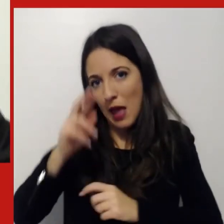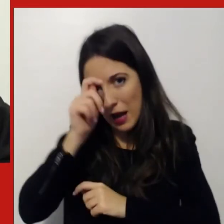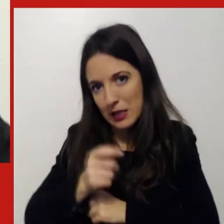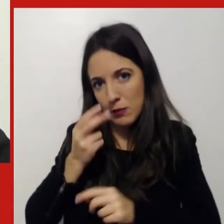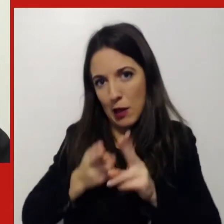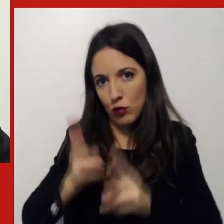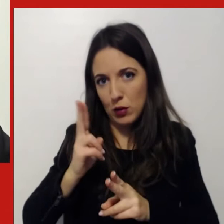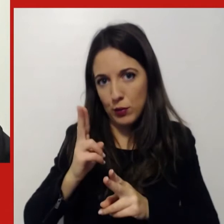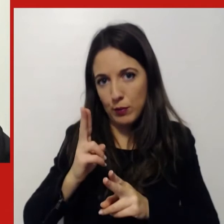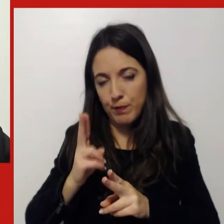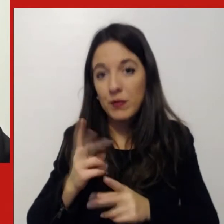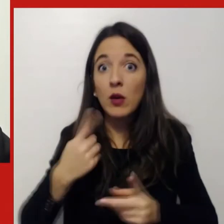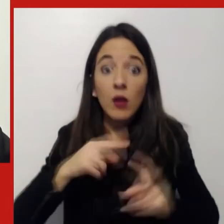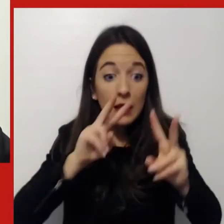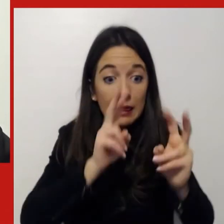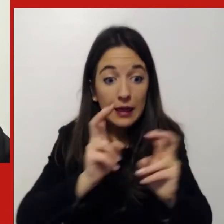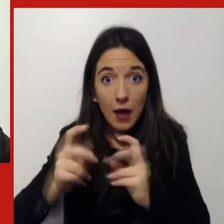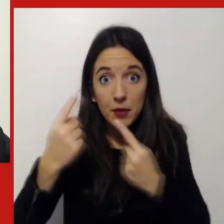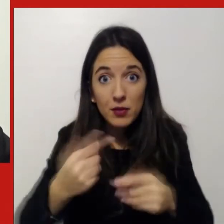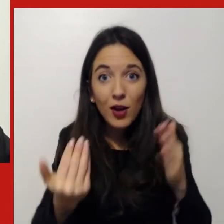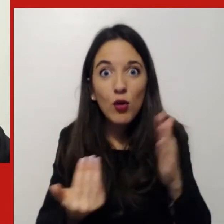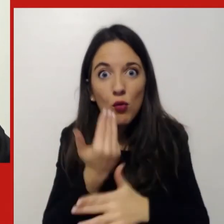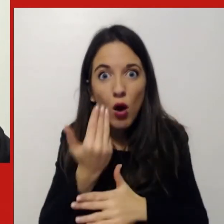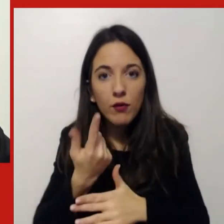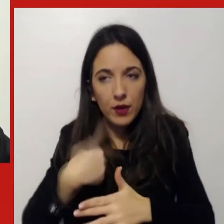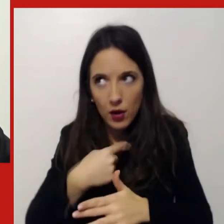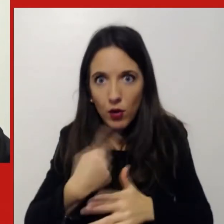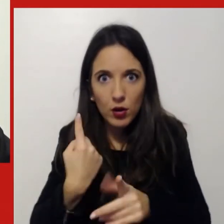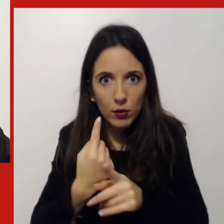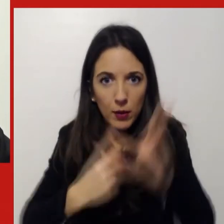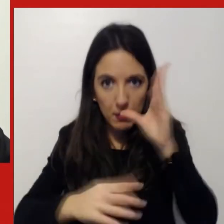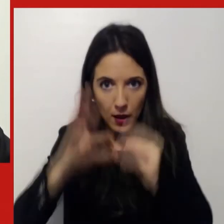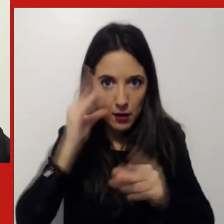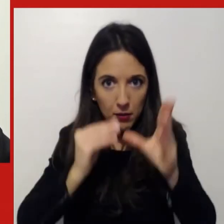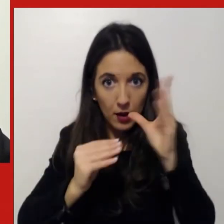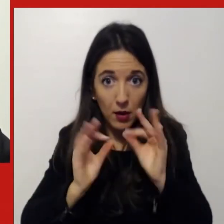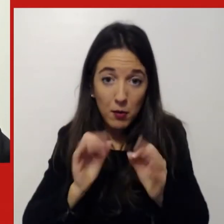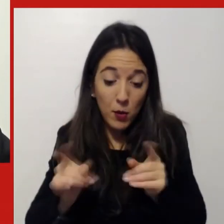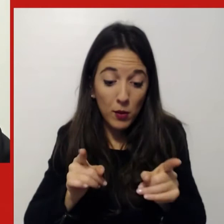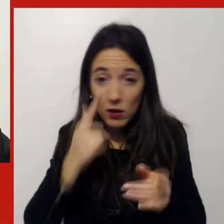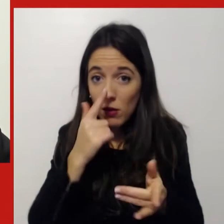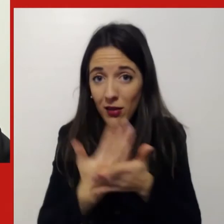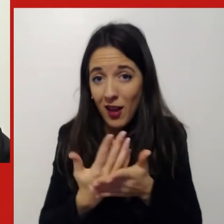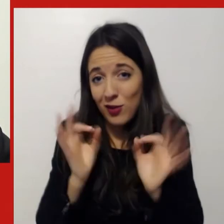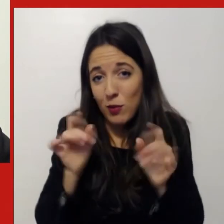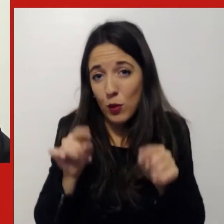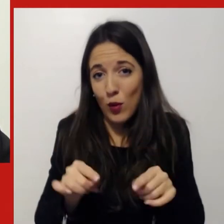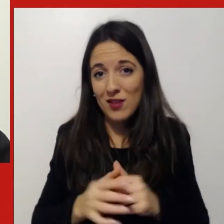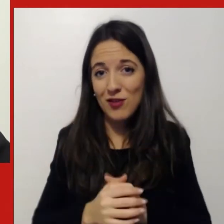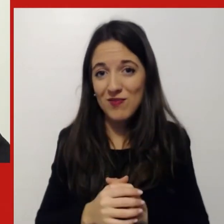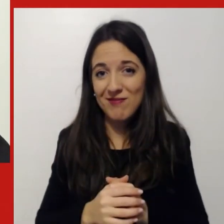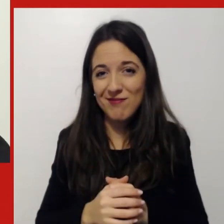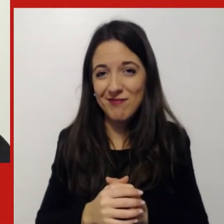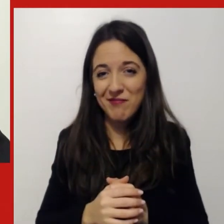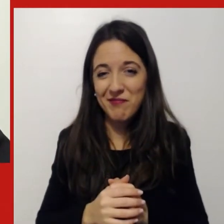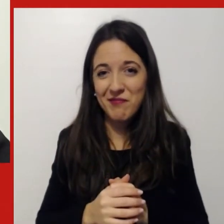abbiamo tantissimo oggi da imparare e questo è il momento di farlo. Detto questo, quale sarà